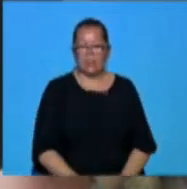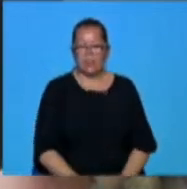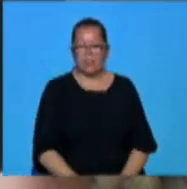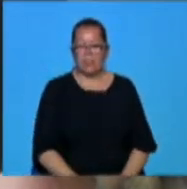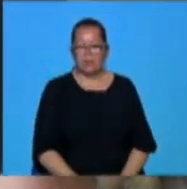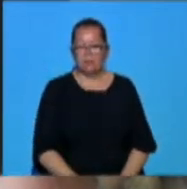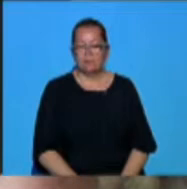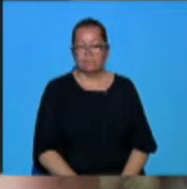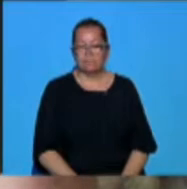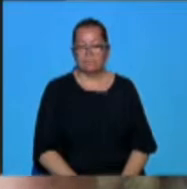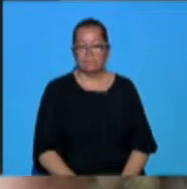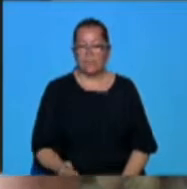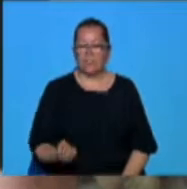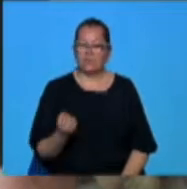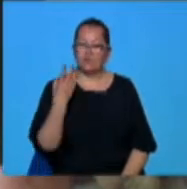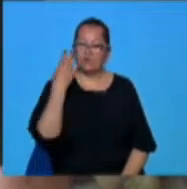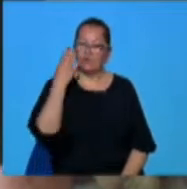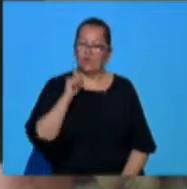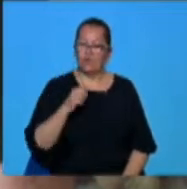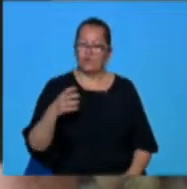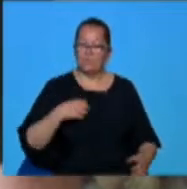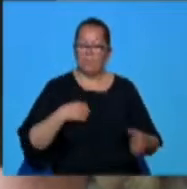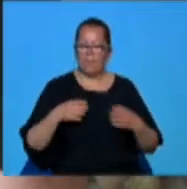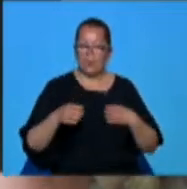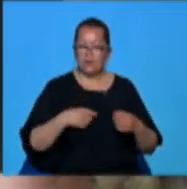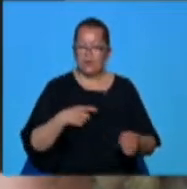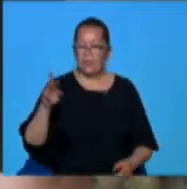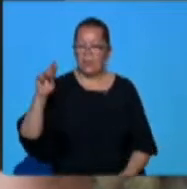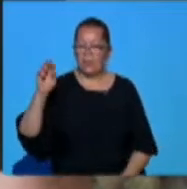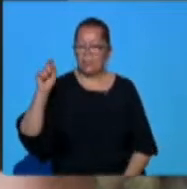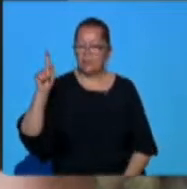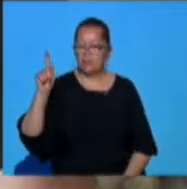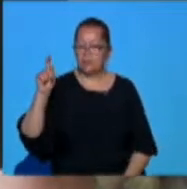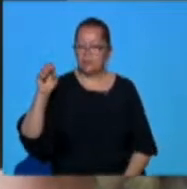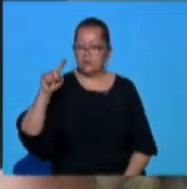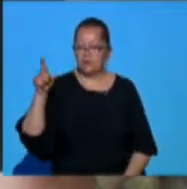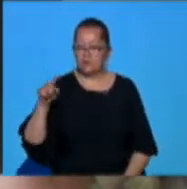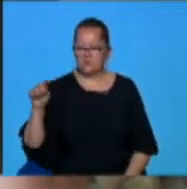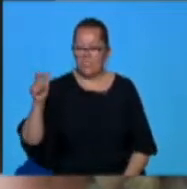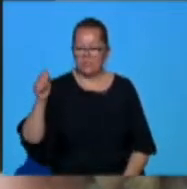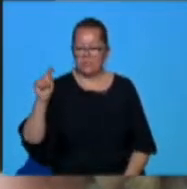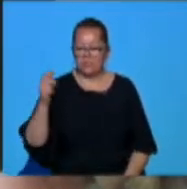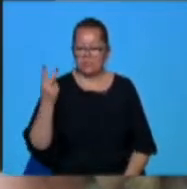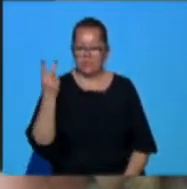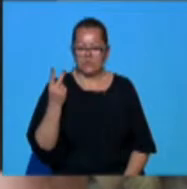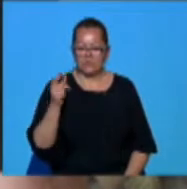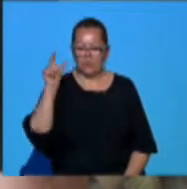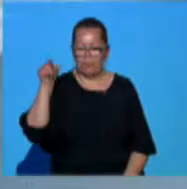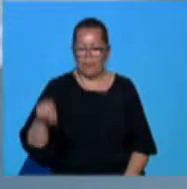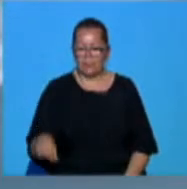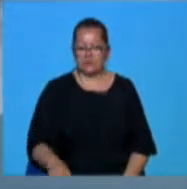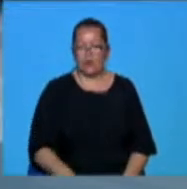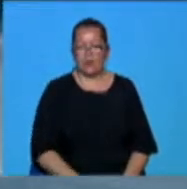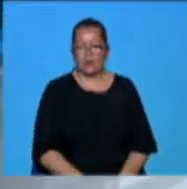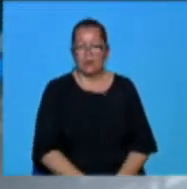încât atât de o nouă producție regizată de Clandon Elan și Igor Merod la Teatrul nostru.